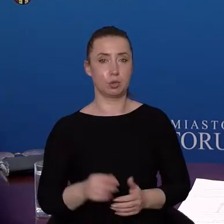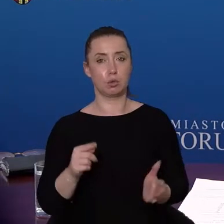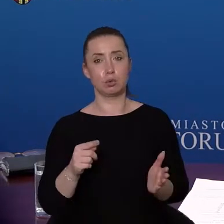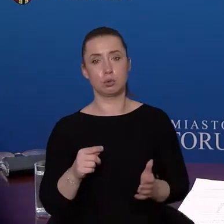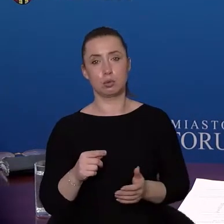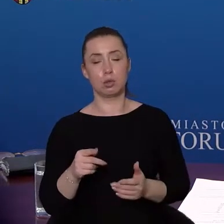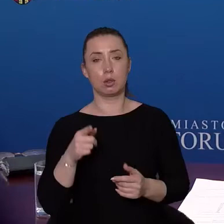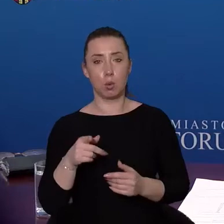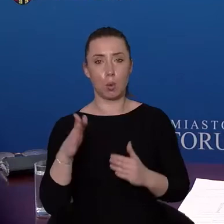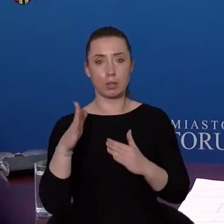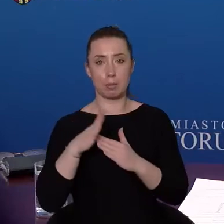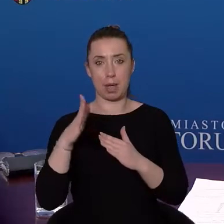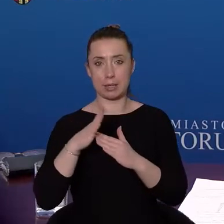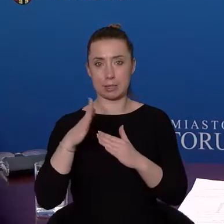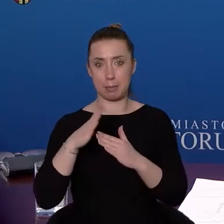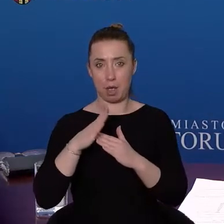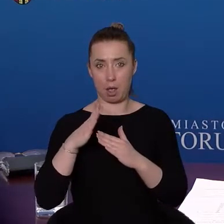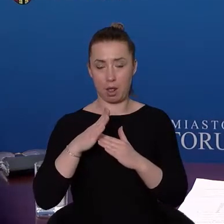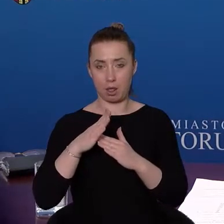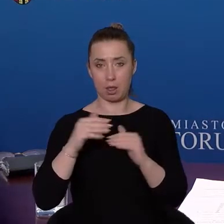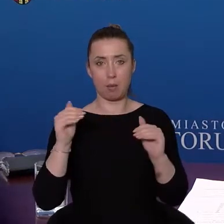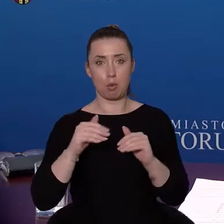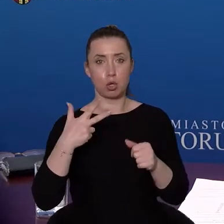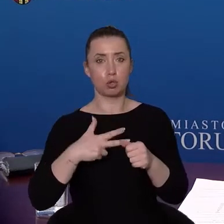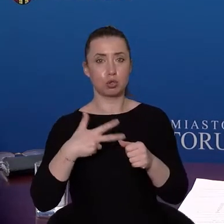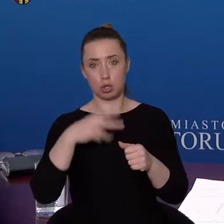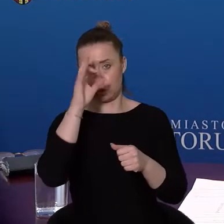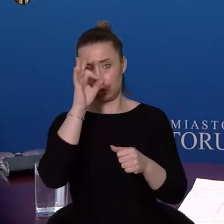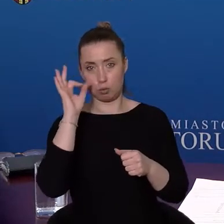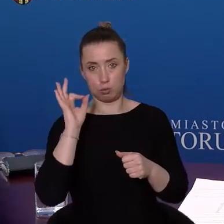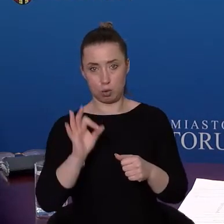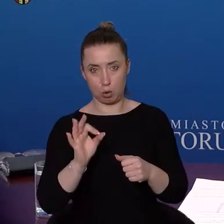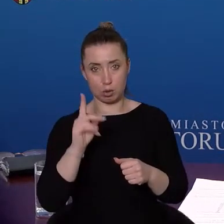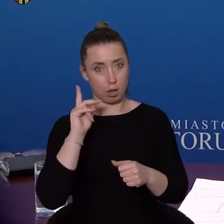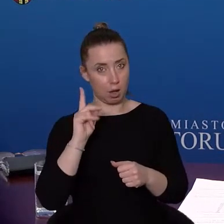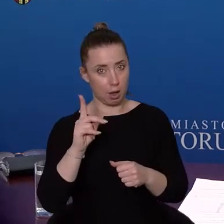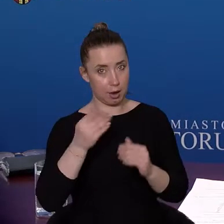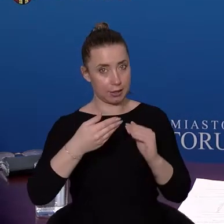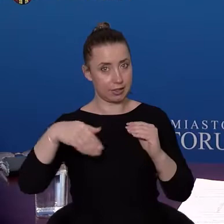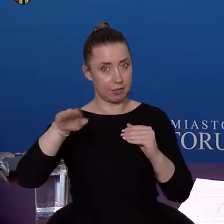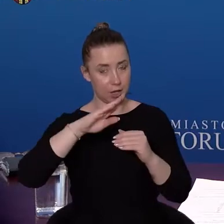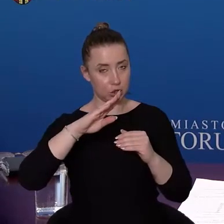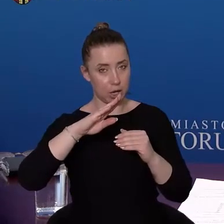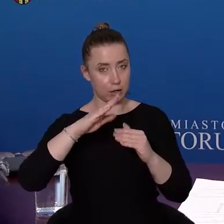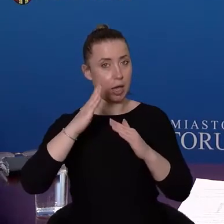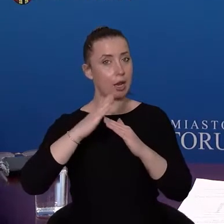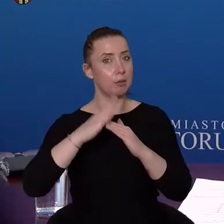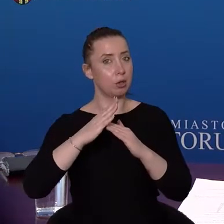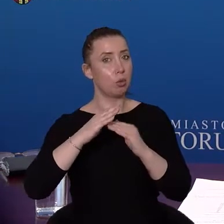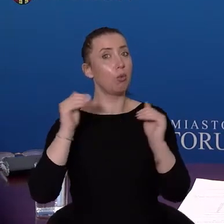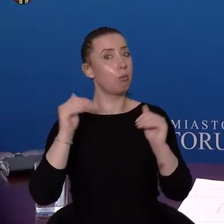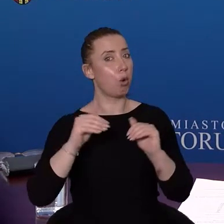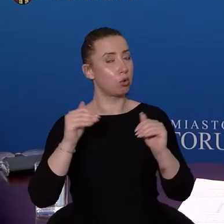tutaj ten maksymalny poziom obecności to 30%, ale zwiększenie limitu jest możliwe